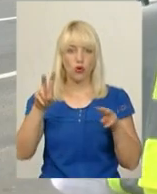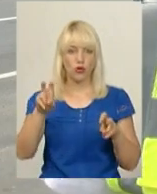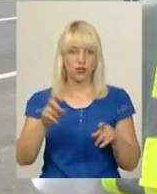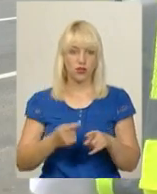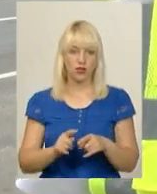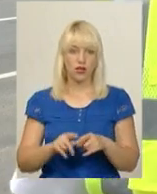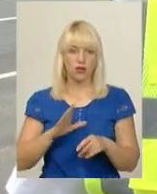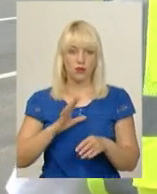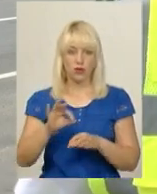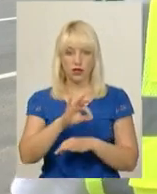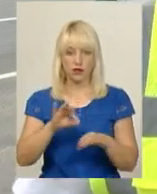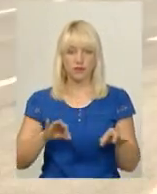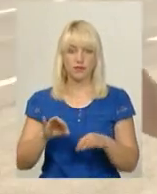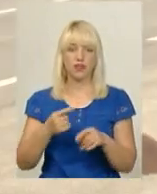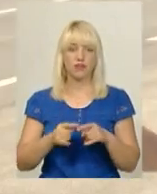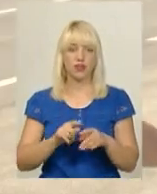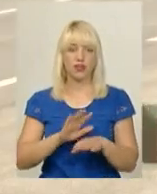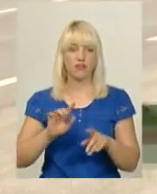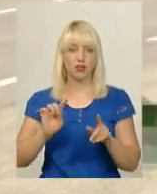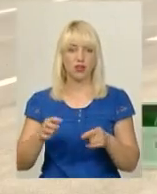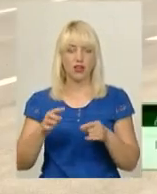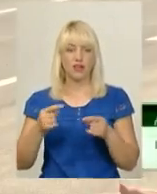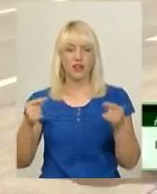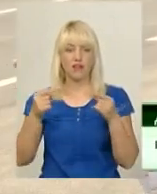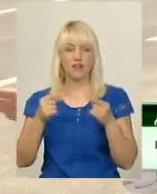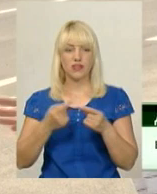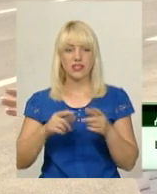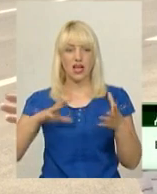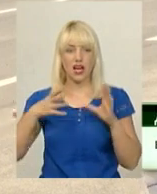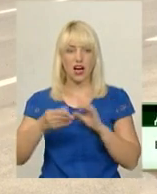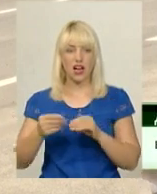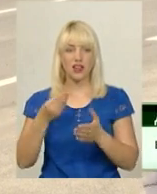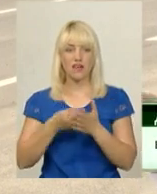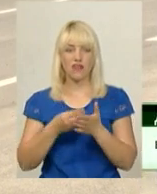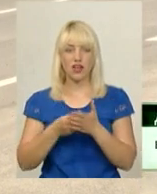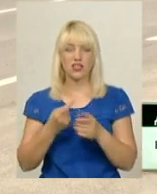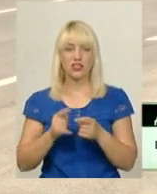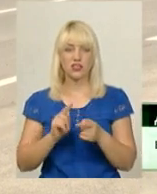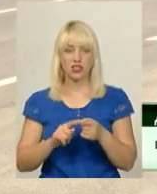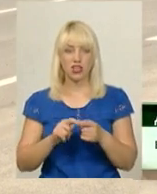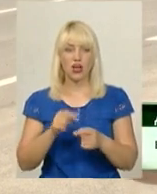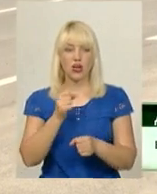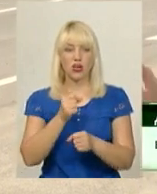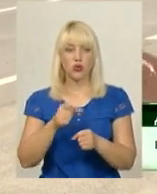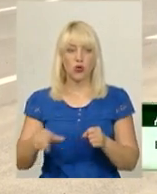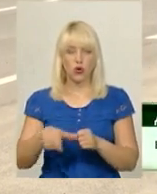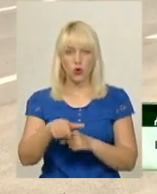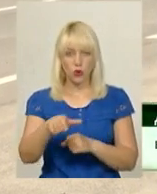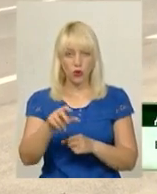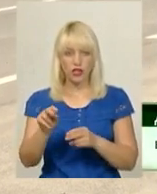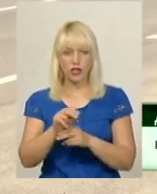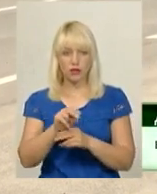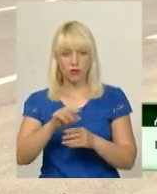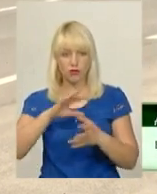і він вже не відповідав тим мимого. Загальна вартість ремонтних робіт ось цієї дорогою, а це міжнародна траса М-12 у Хмельницькій